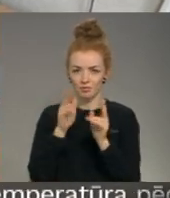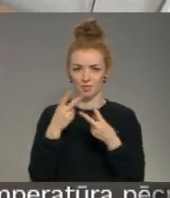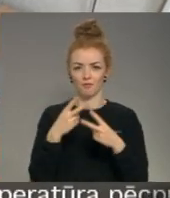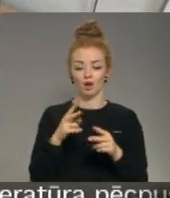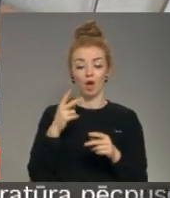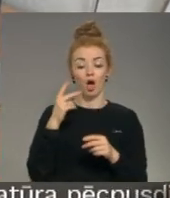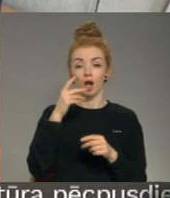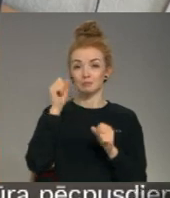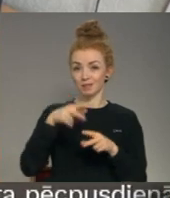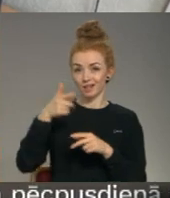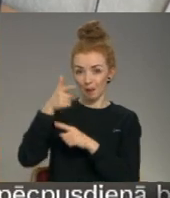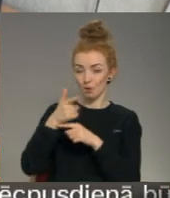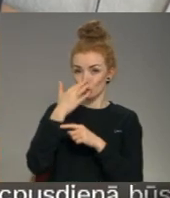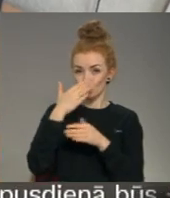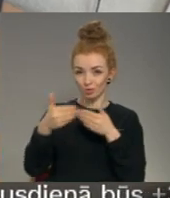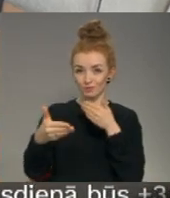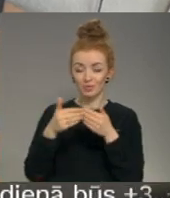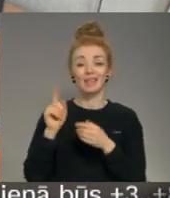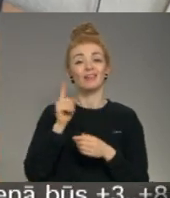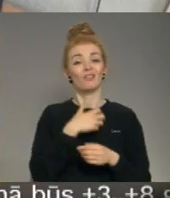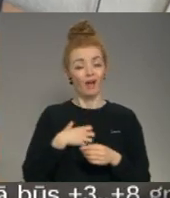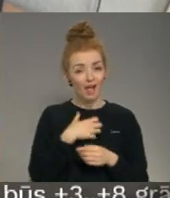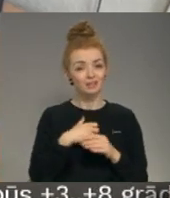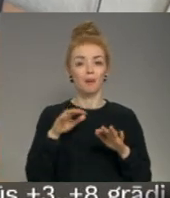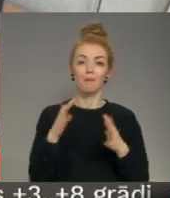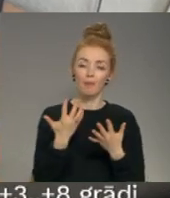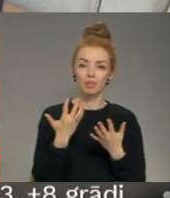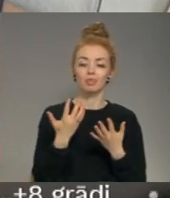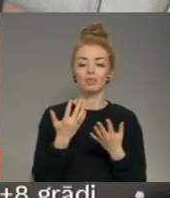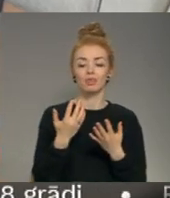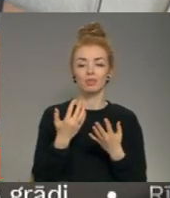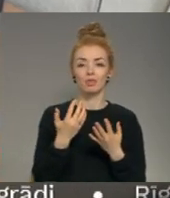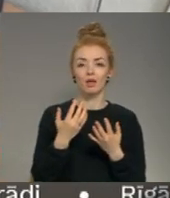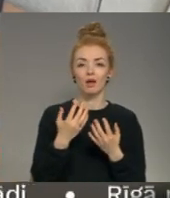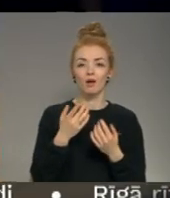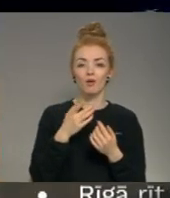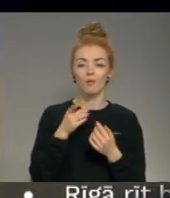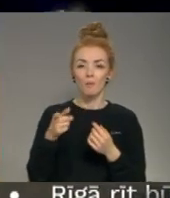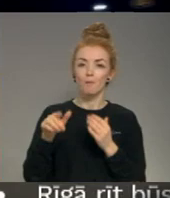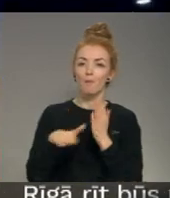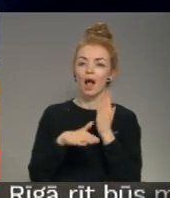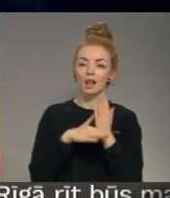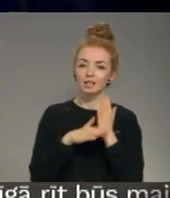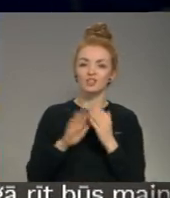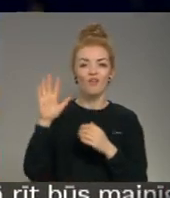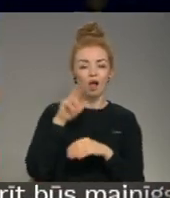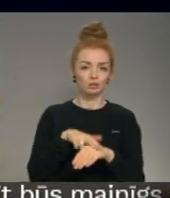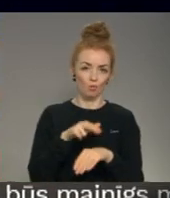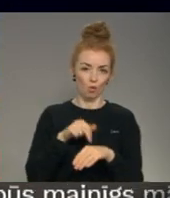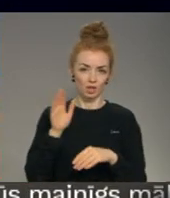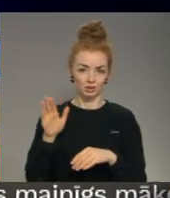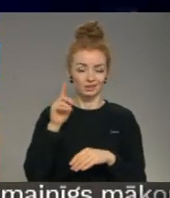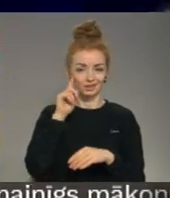noteicējas būtu tā kā vajadzīgi, bet viņa vairāk vai mazāk kā atspaits palīgs būt valsts policijai.